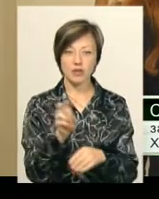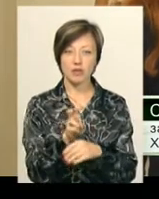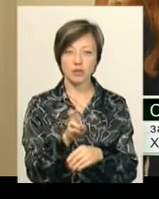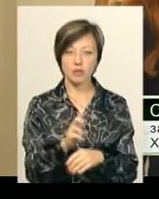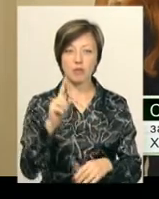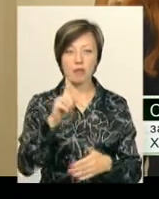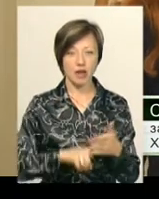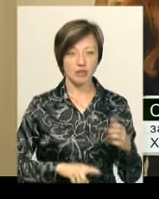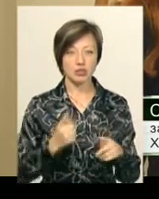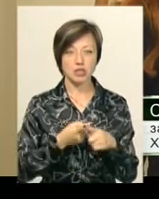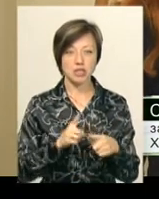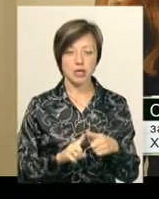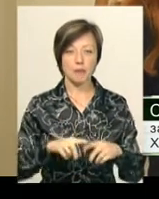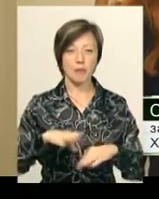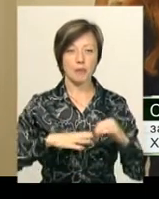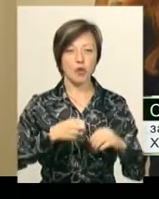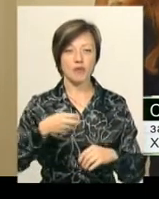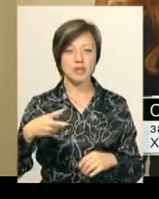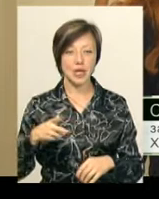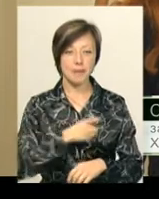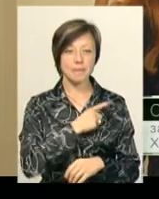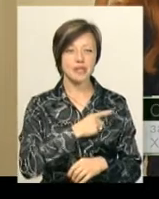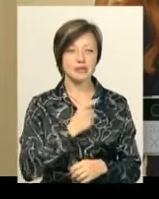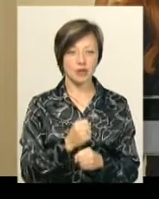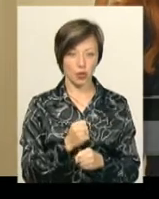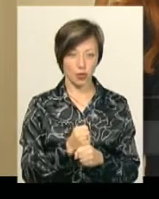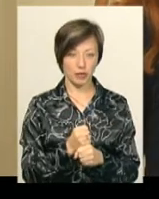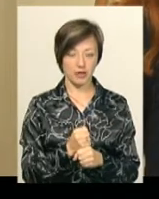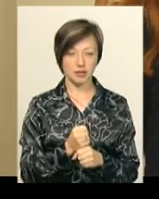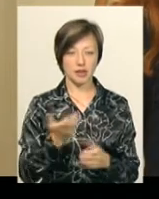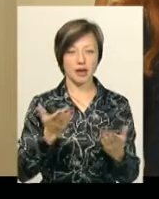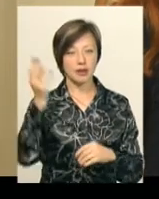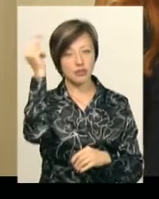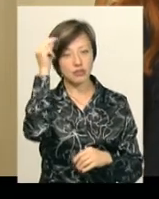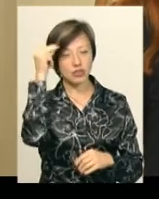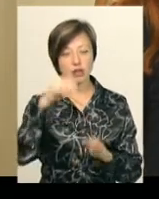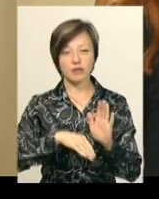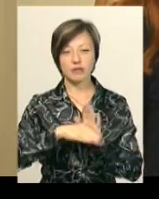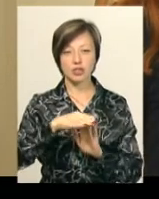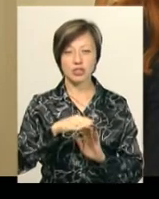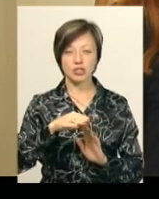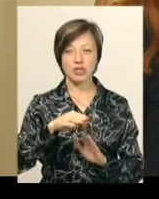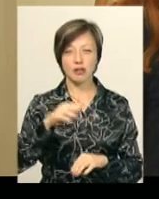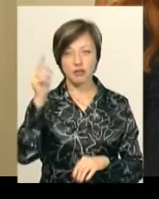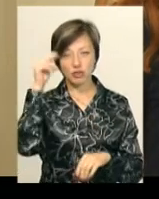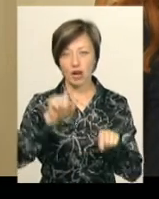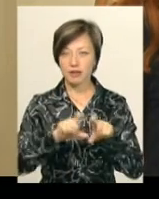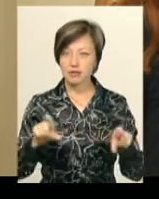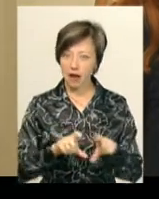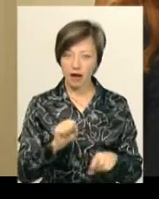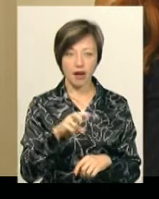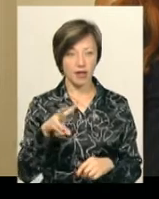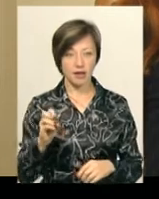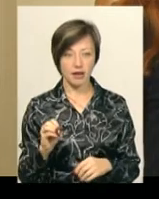впевнені, що це професійні майстри, які навчалися в вищих навчальних закладах. Але